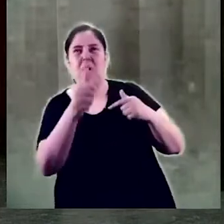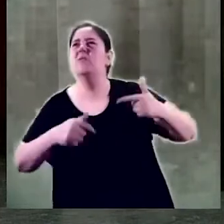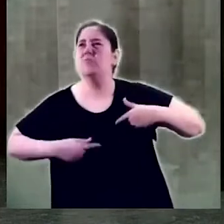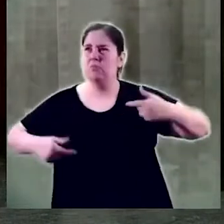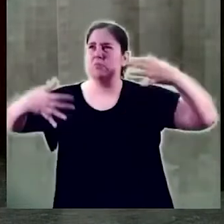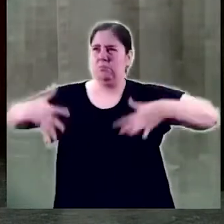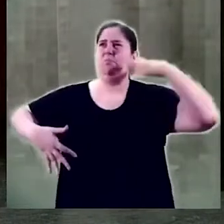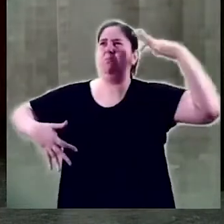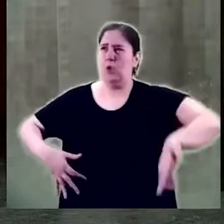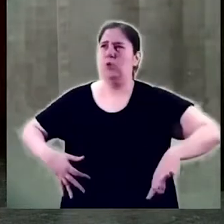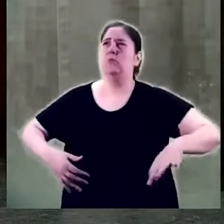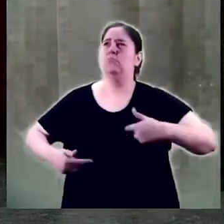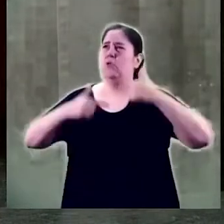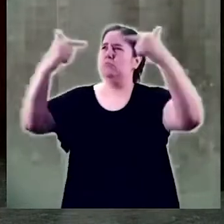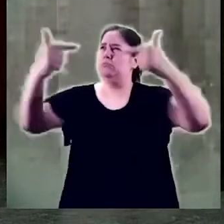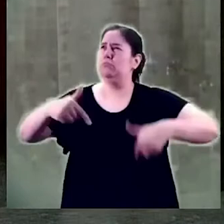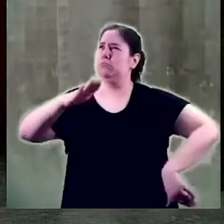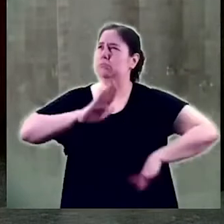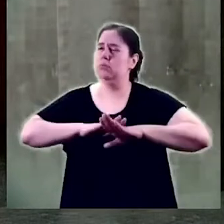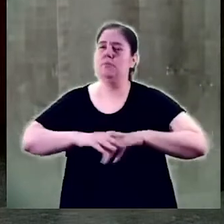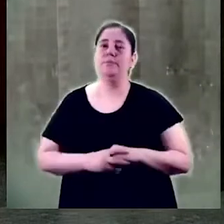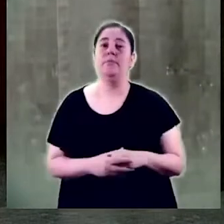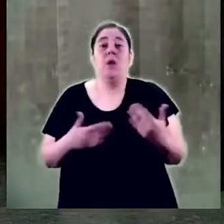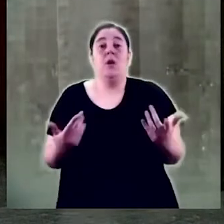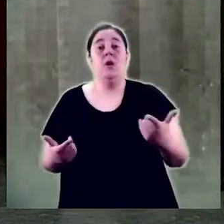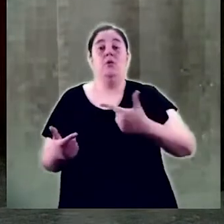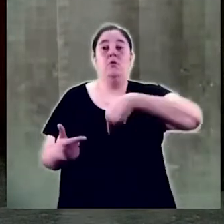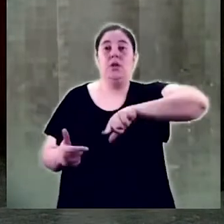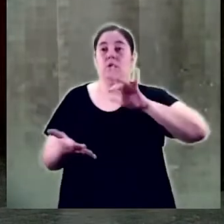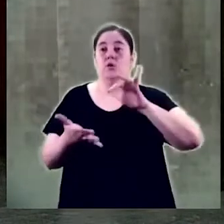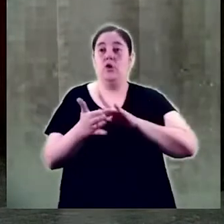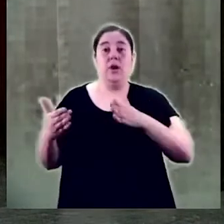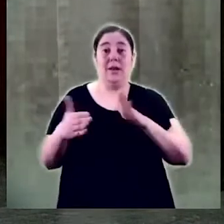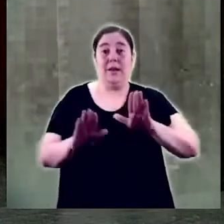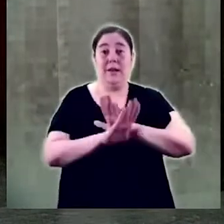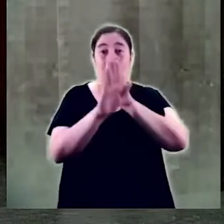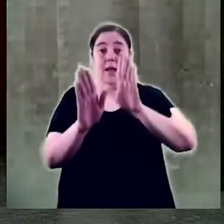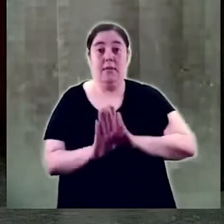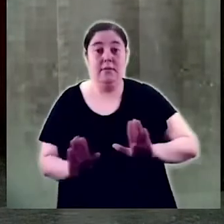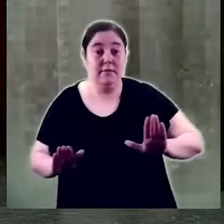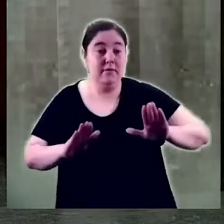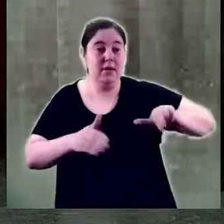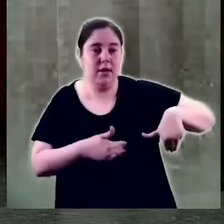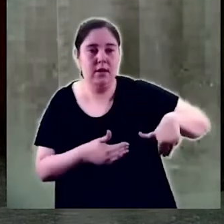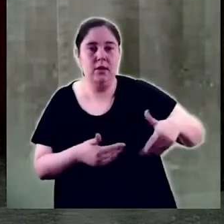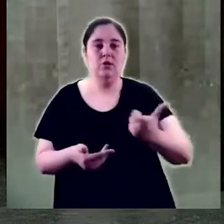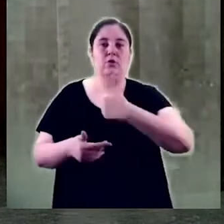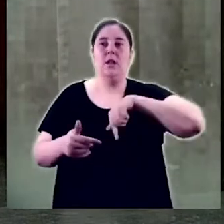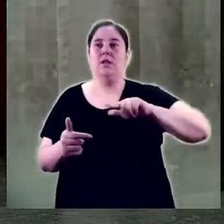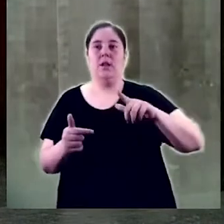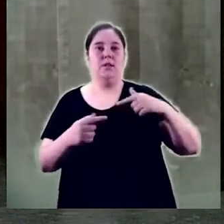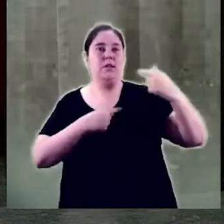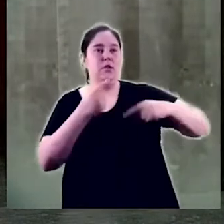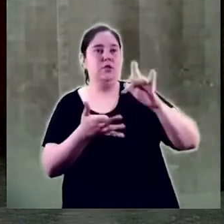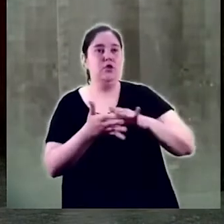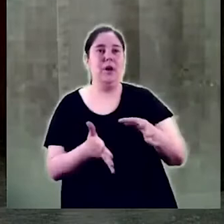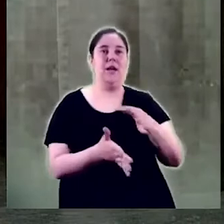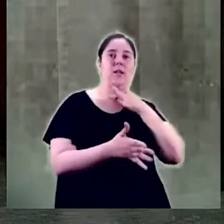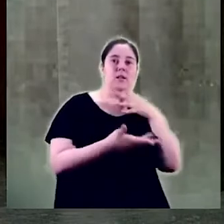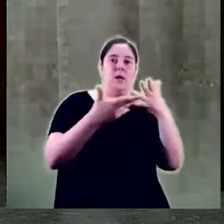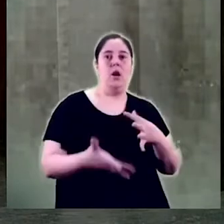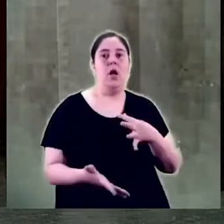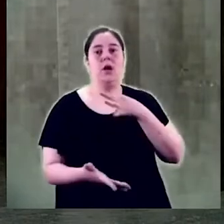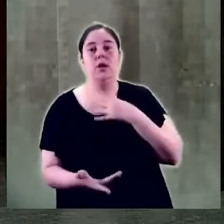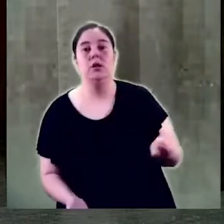recta final de la carrera ens trobem en una conjuntura molt delicada. Som una generació que només coneix viure entre crisis econòmiques